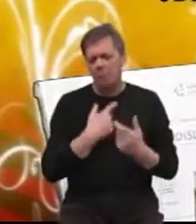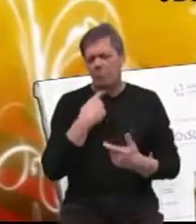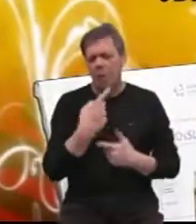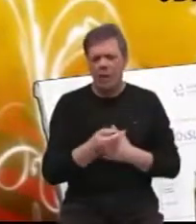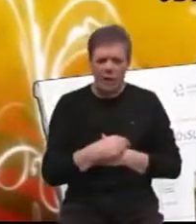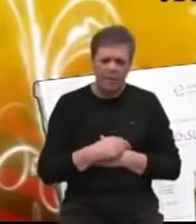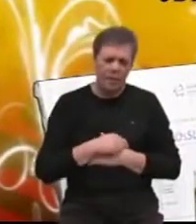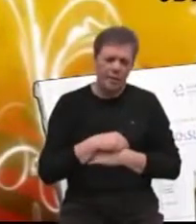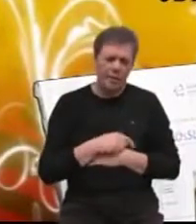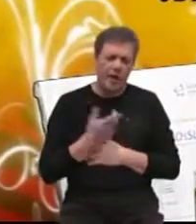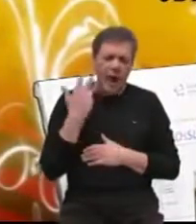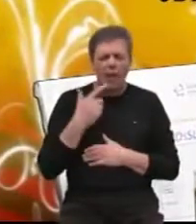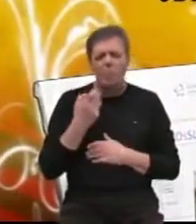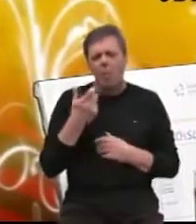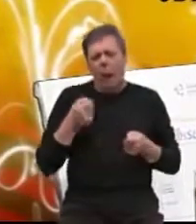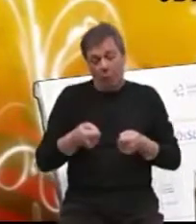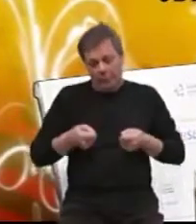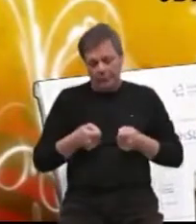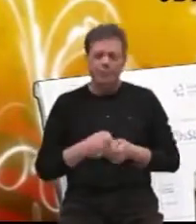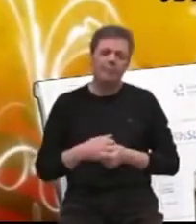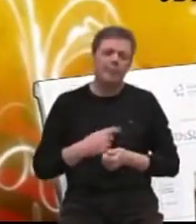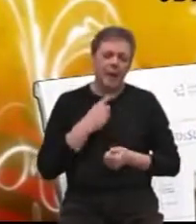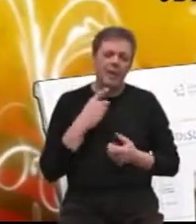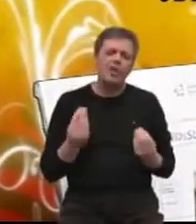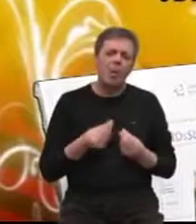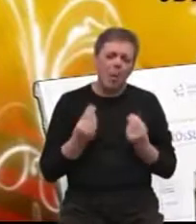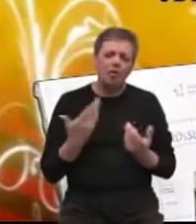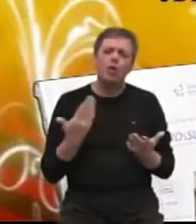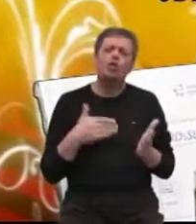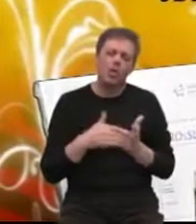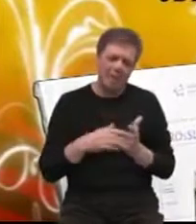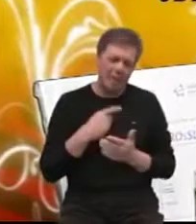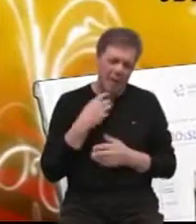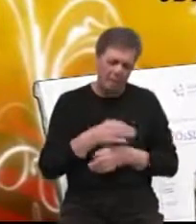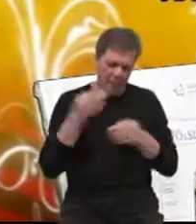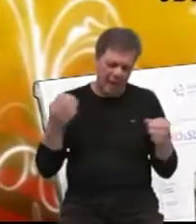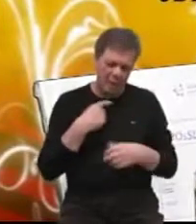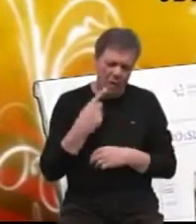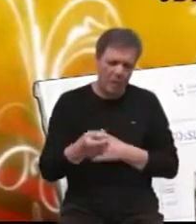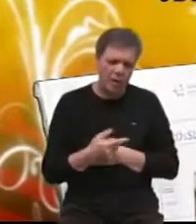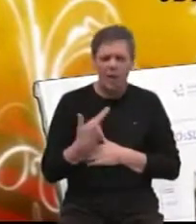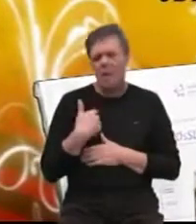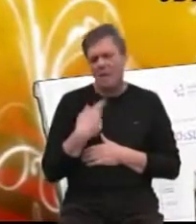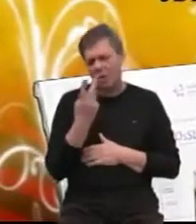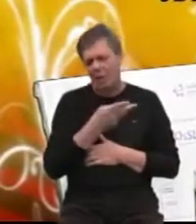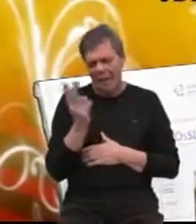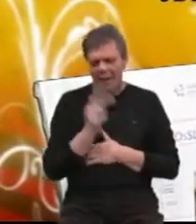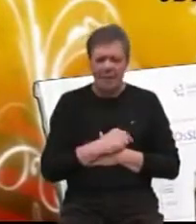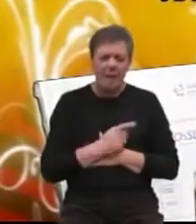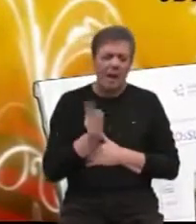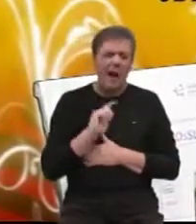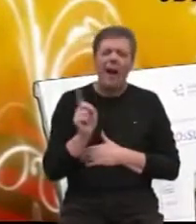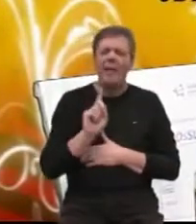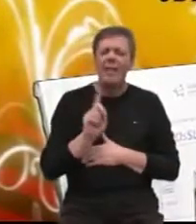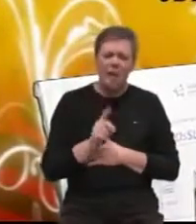zdenfati. Naravno. Nećemo svašta reći. Reći ćemo nešto što se treba reći javnosti, a i našim gledateljima. Ali